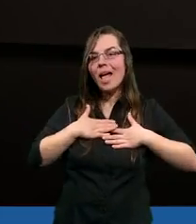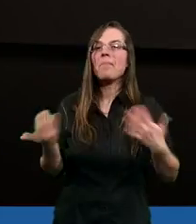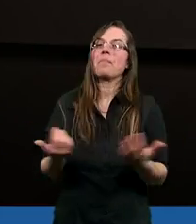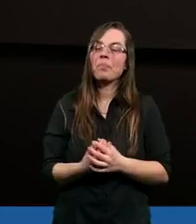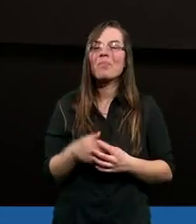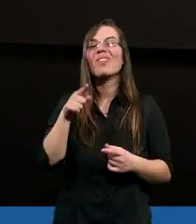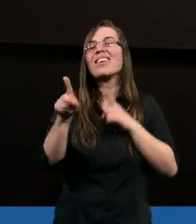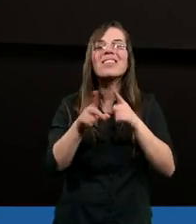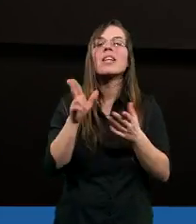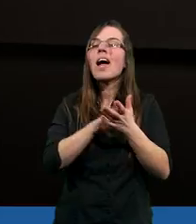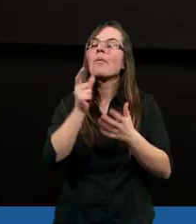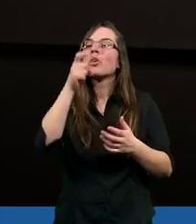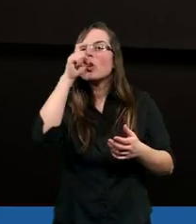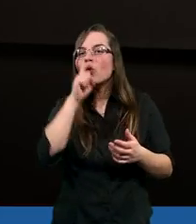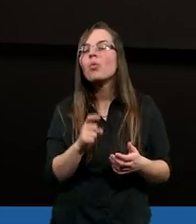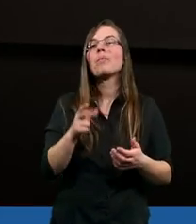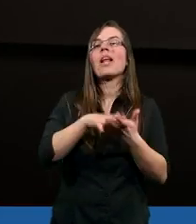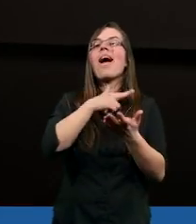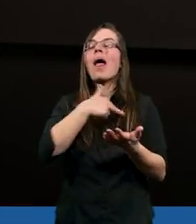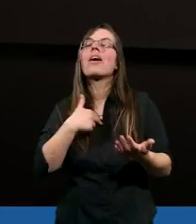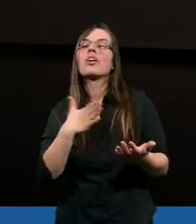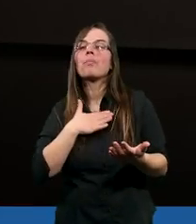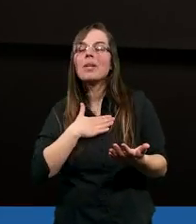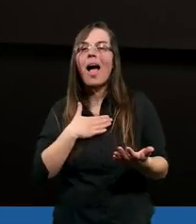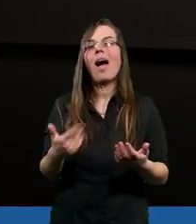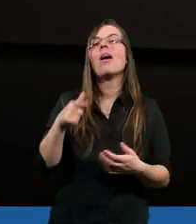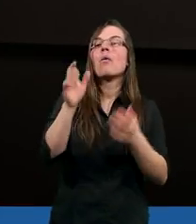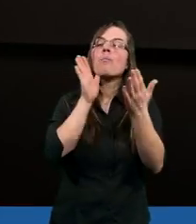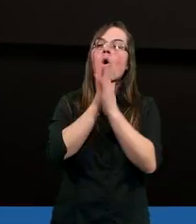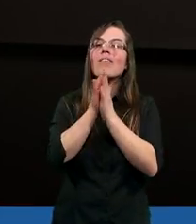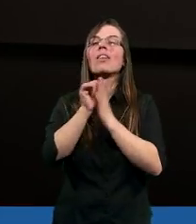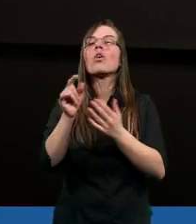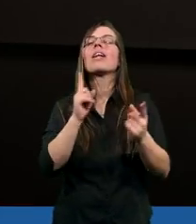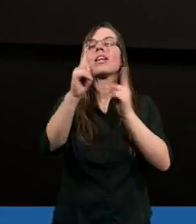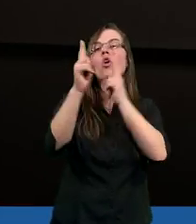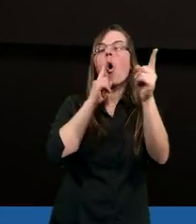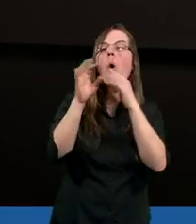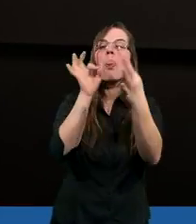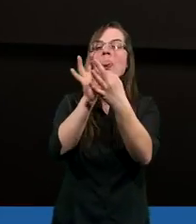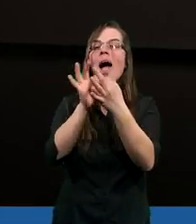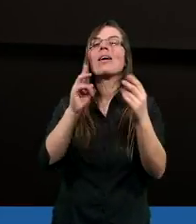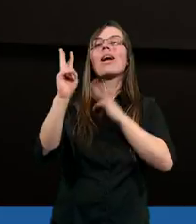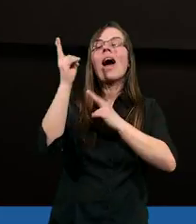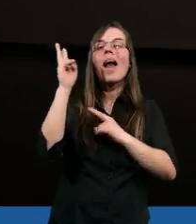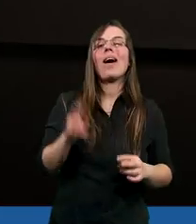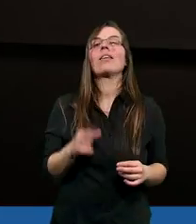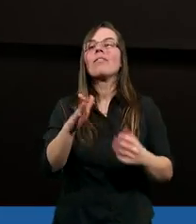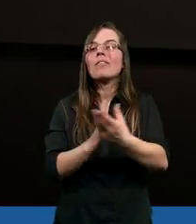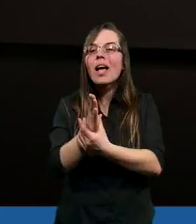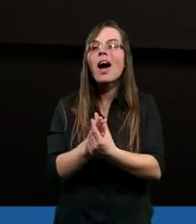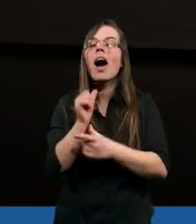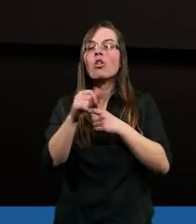czyli na materialnych dobrach. Modlitwa to jest relacja. Wiara to jest ręka,